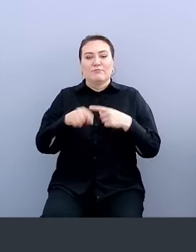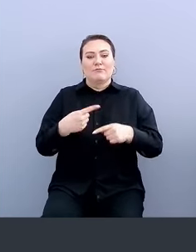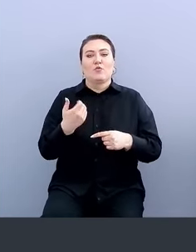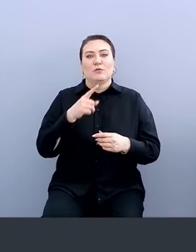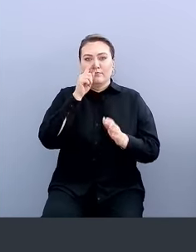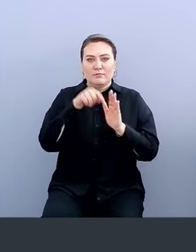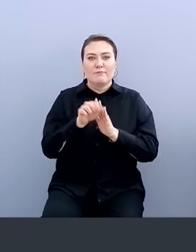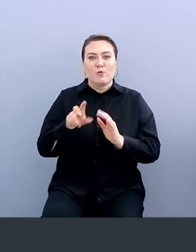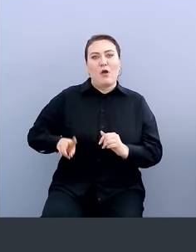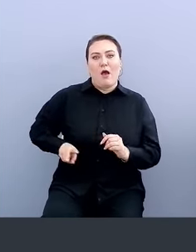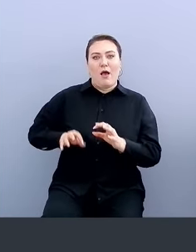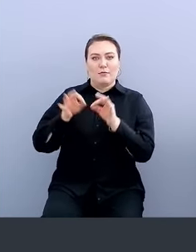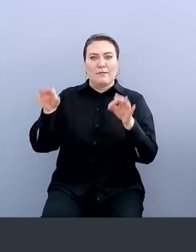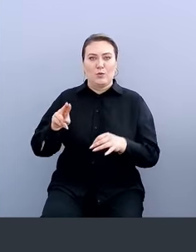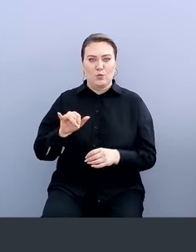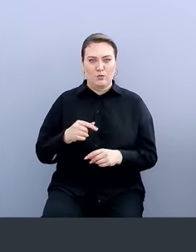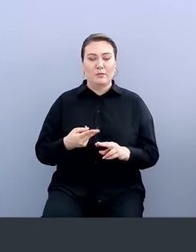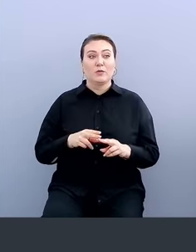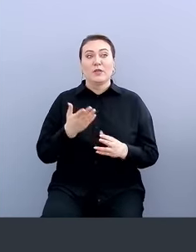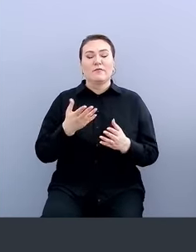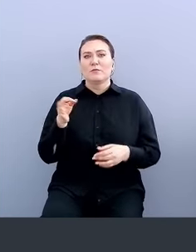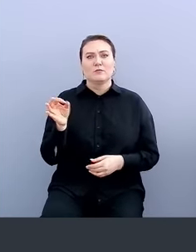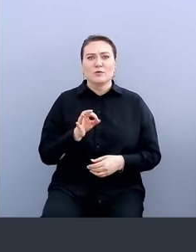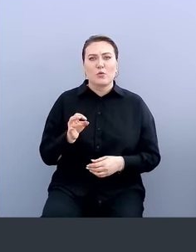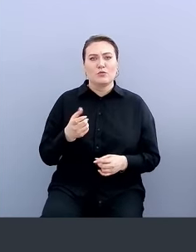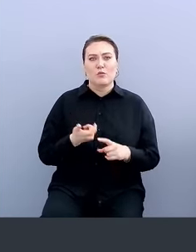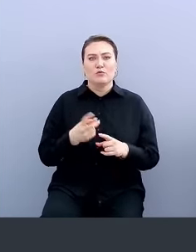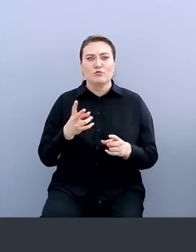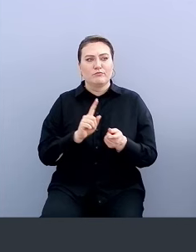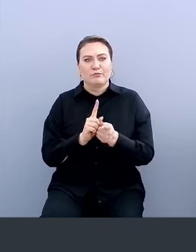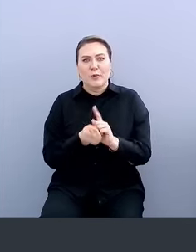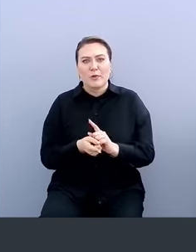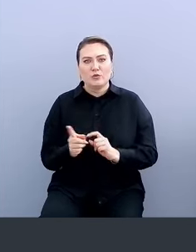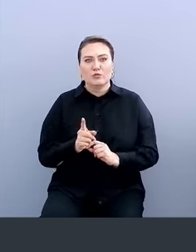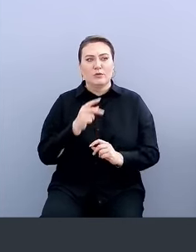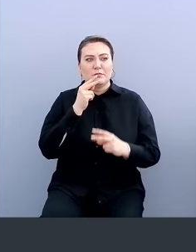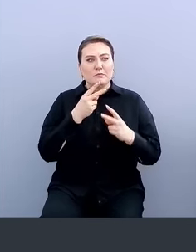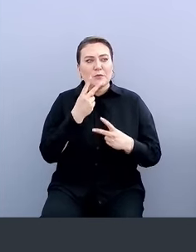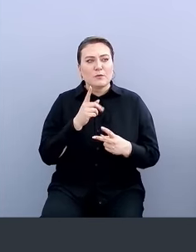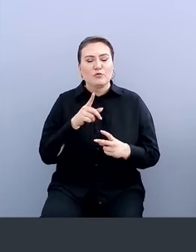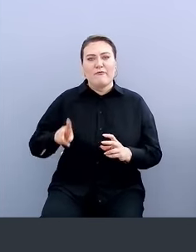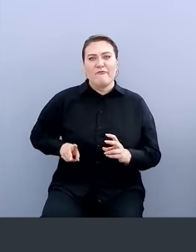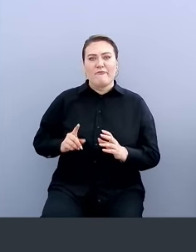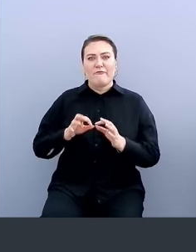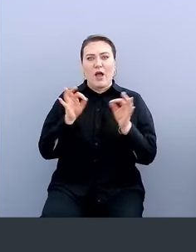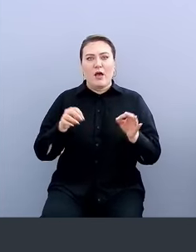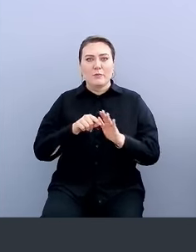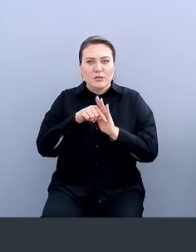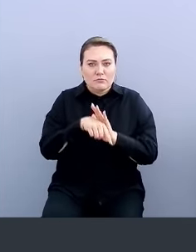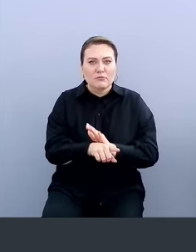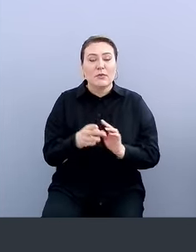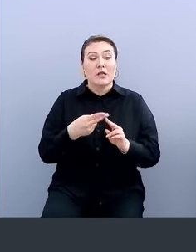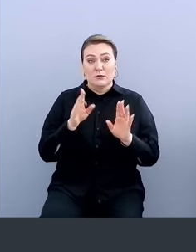админку, поэтому если вам там как бы очень срочно надо что-то поменять или что-то посмотреть в админке, у вас есть возможность,